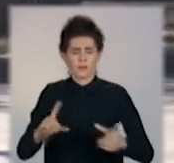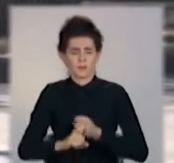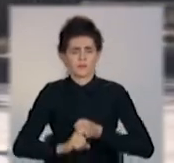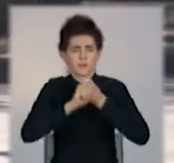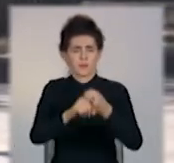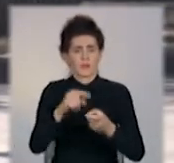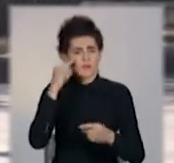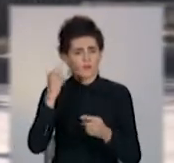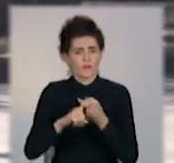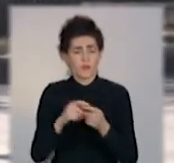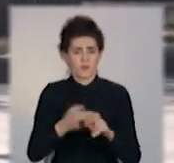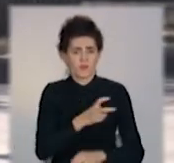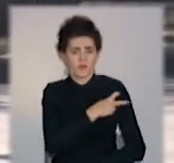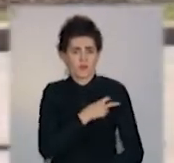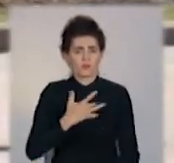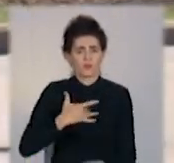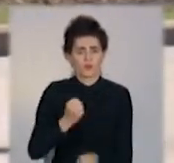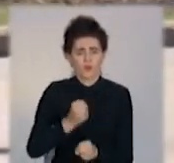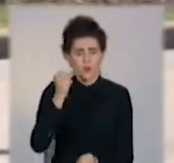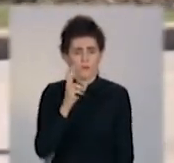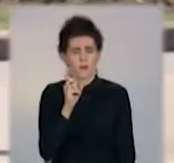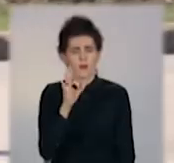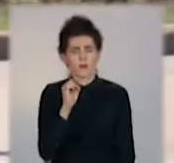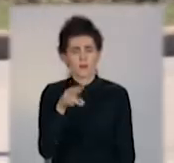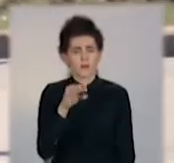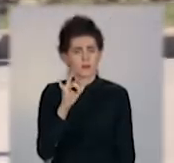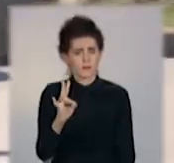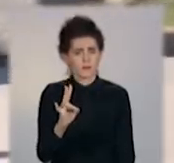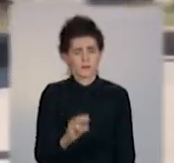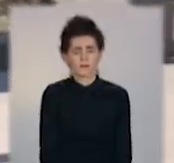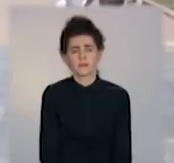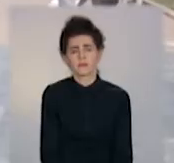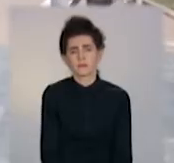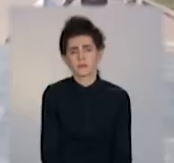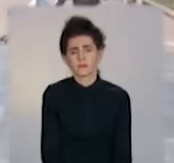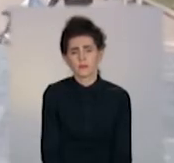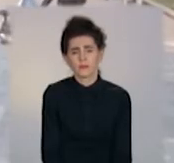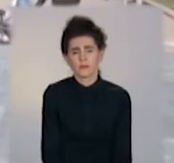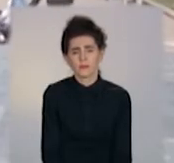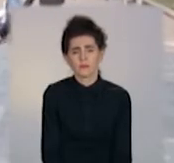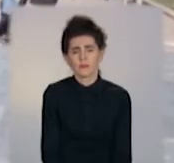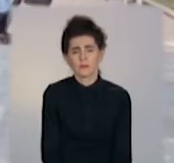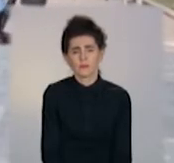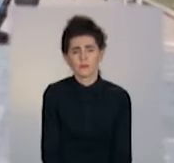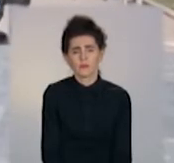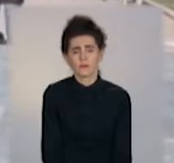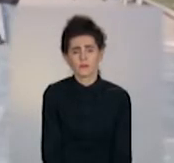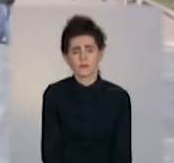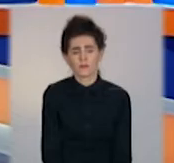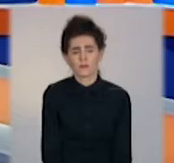медики радять суворо дотримуватися карантину. Марія Сергійова, Максим Кривошейнко, телеканал «Донбас».